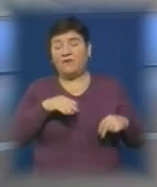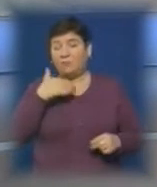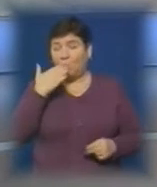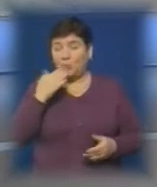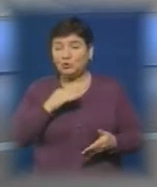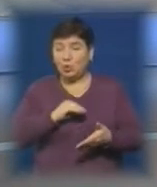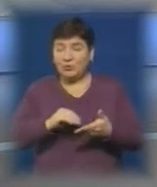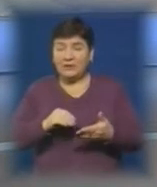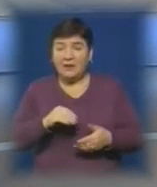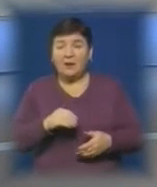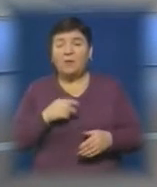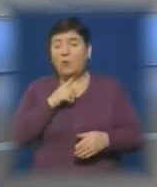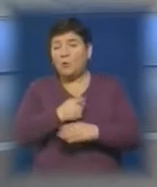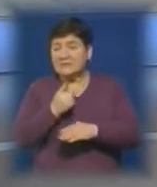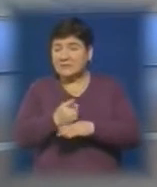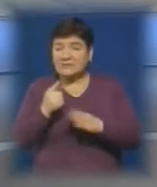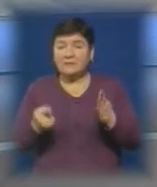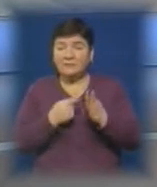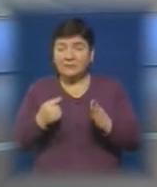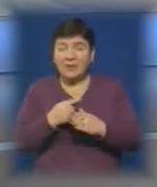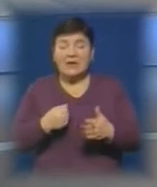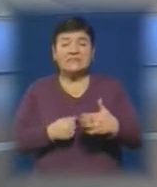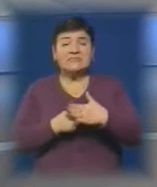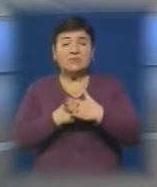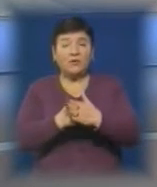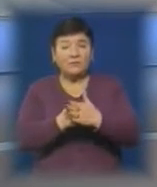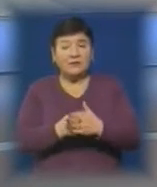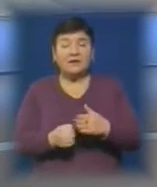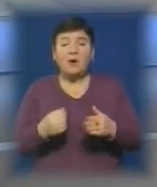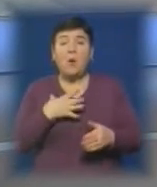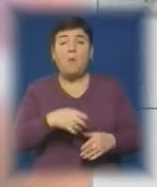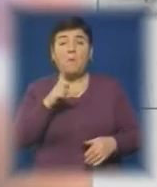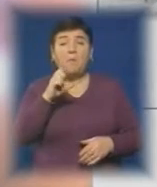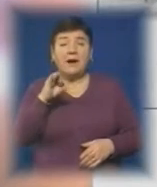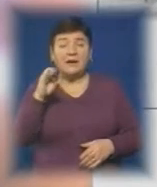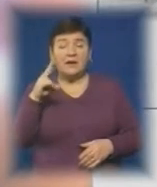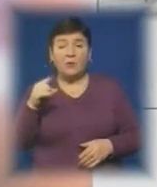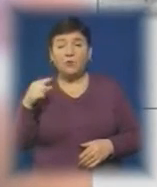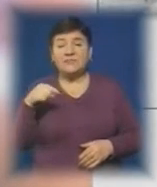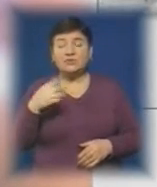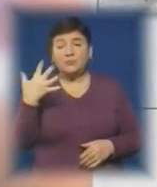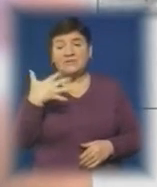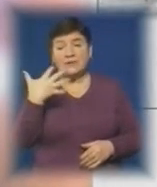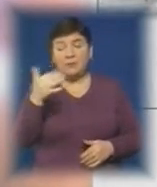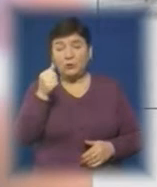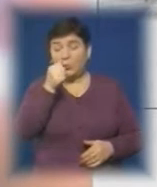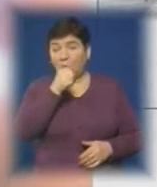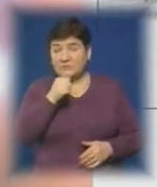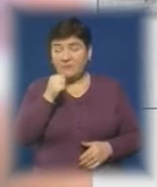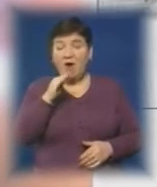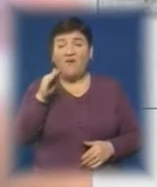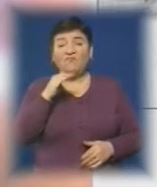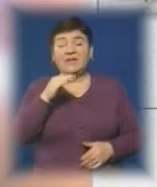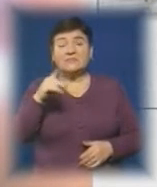Автор багатьох гумористичних творів, інтермедій, засновник жанру інтелектуальної байки. У 1955-му році Фелікс Кривін